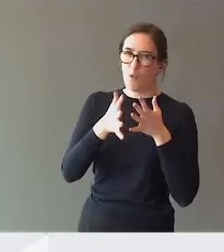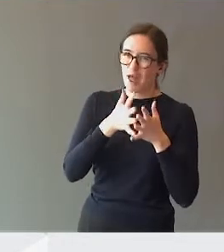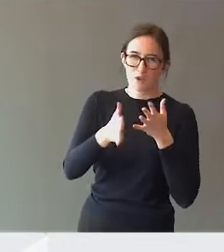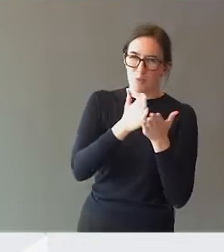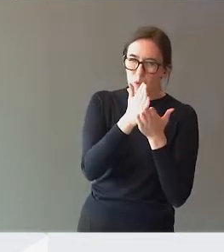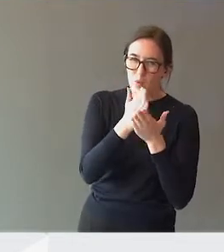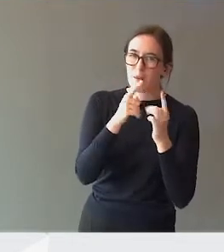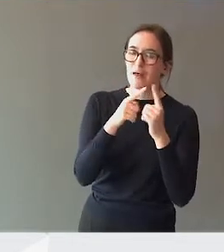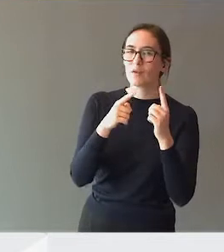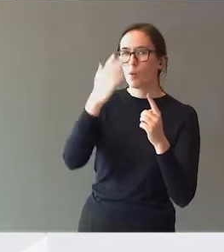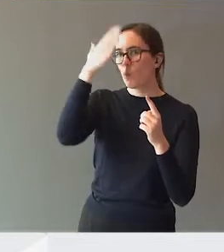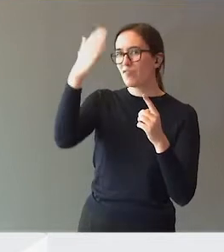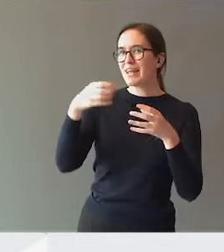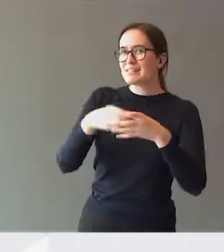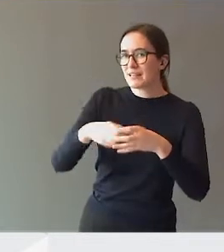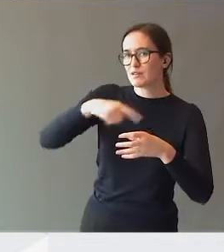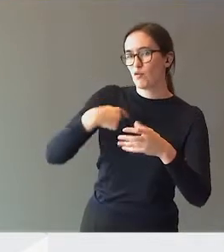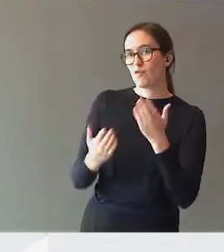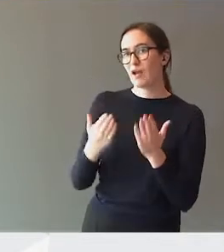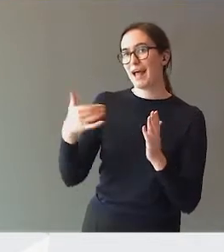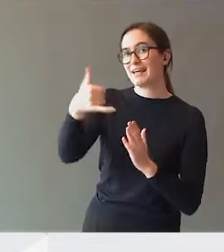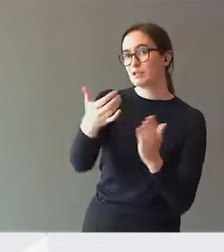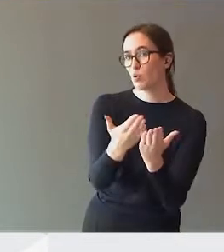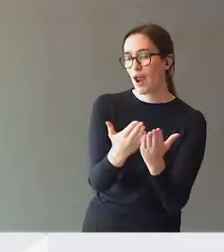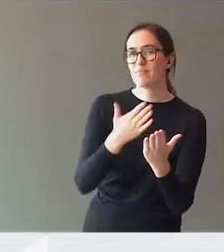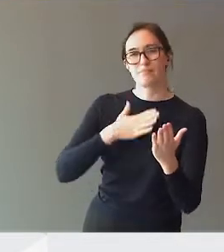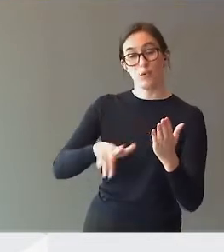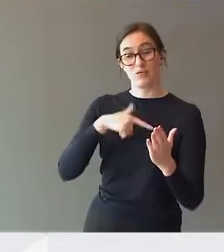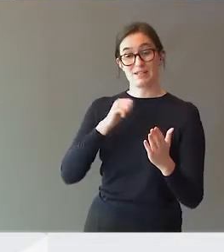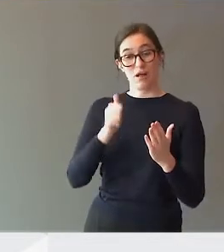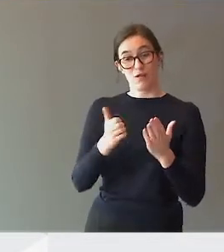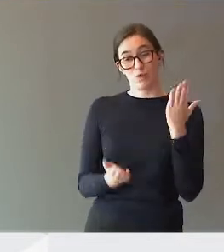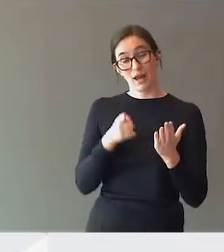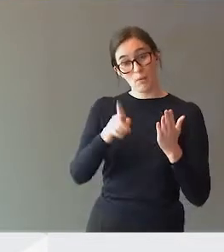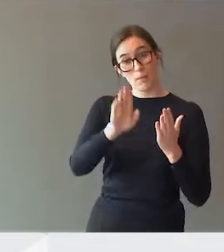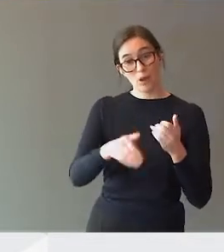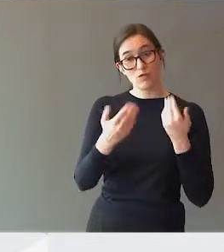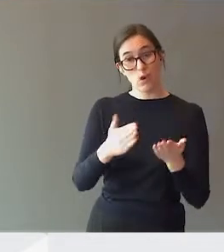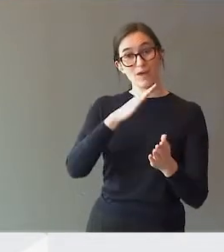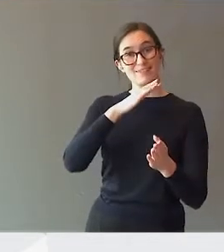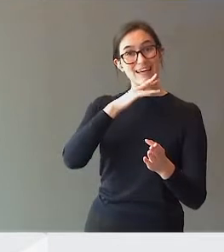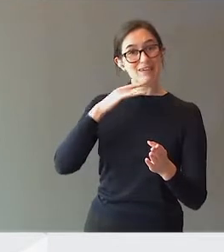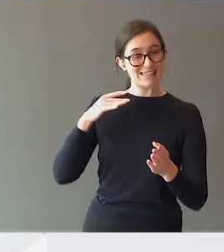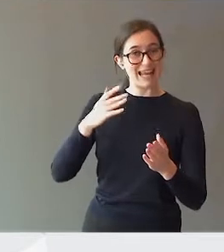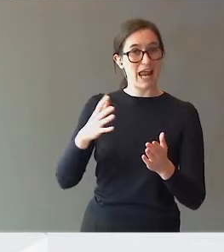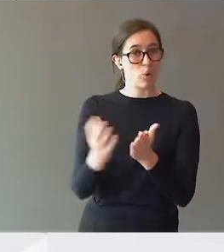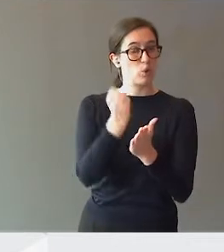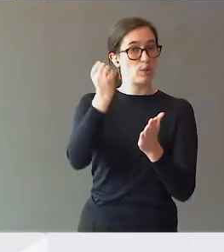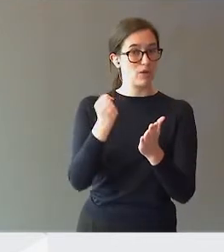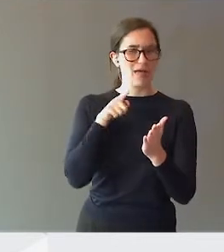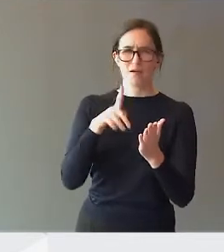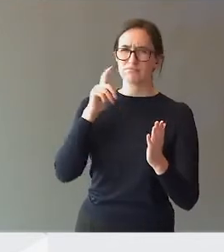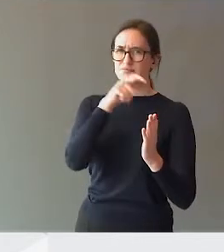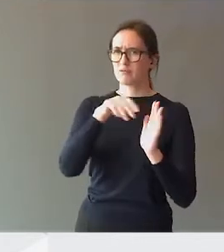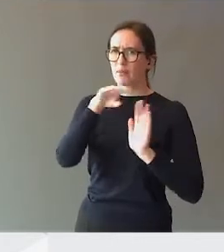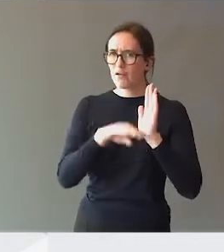men hovedessensen i vår vurdering i skole er at vi skal vurdere om barna tilfredsstillende utbytte. Det er et ganske komplisert mandat, hvor vi på en måte